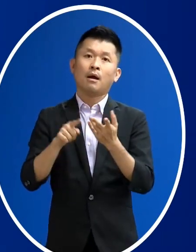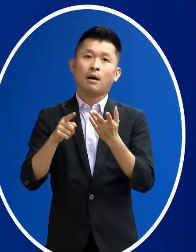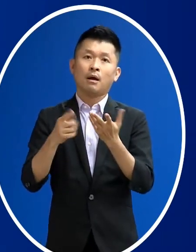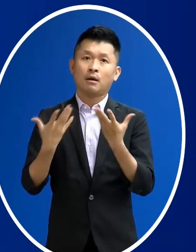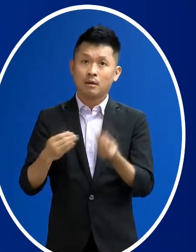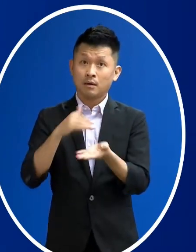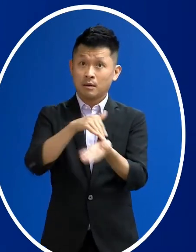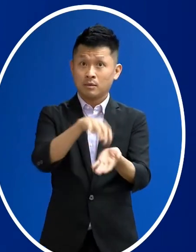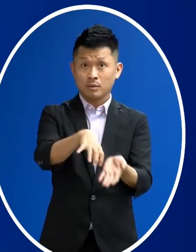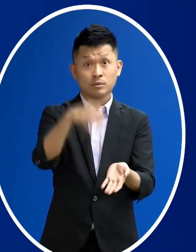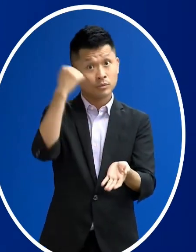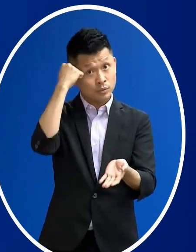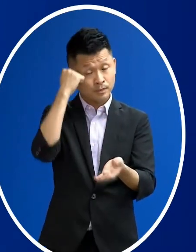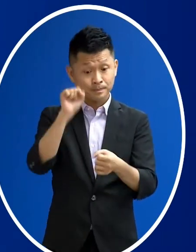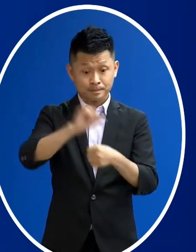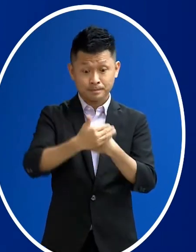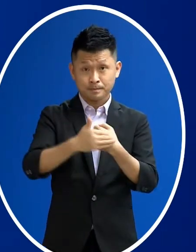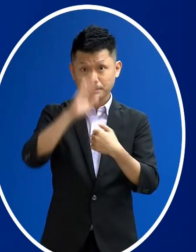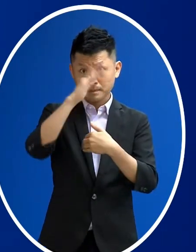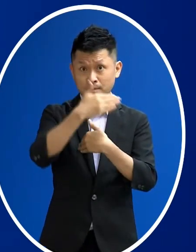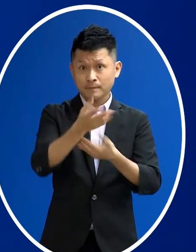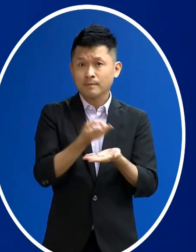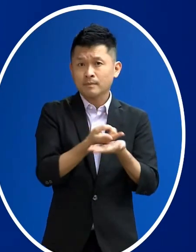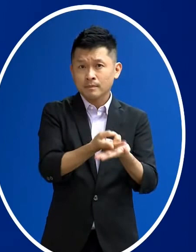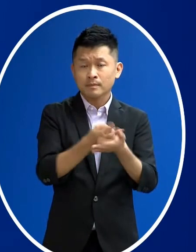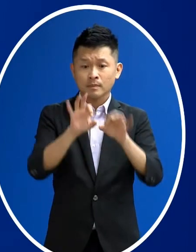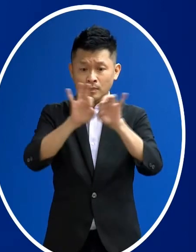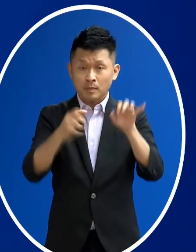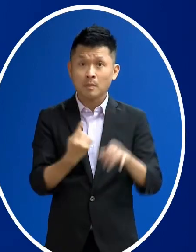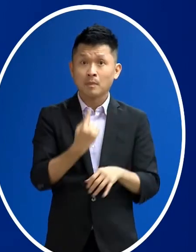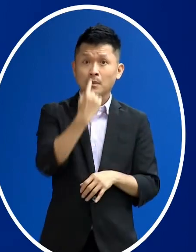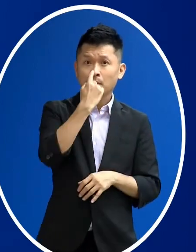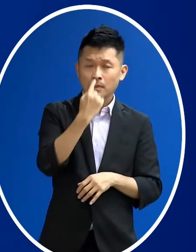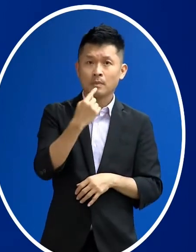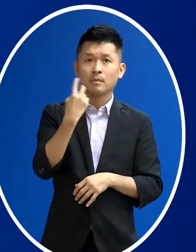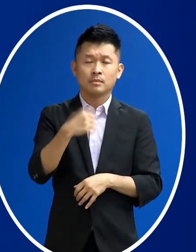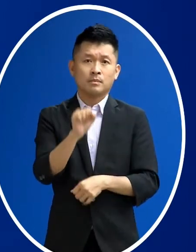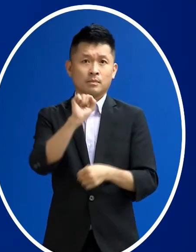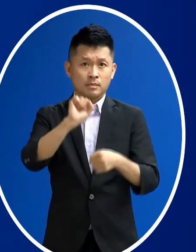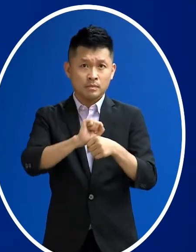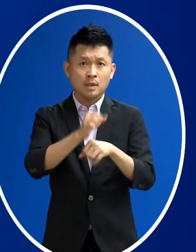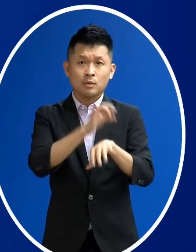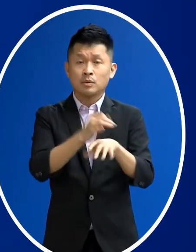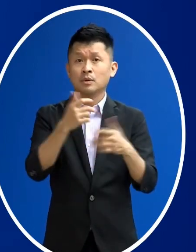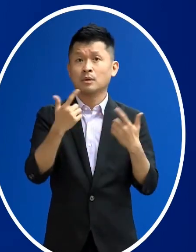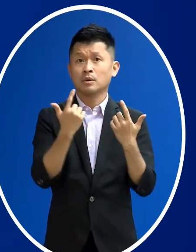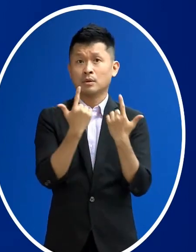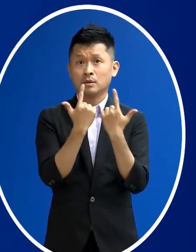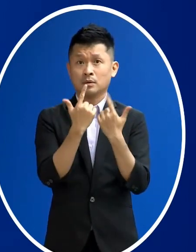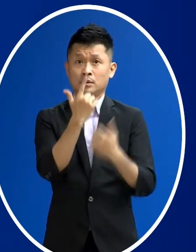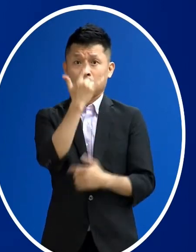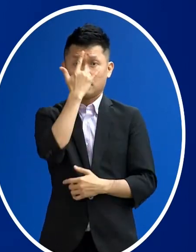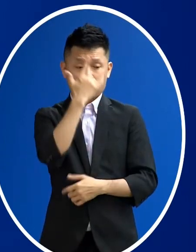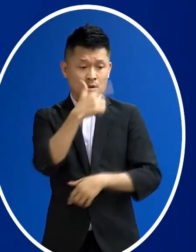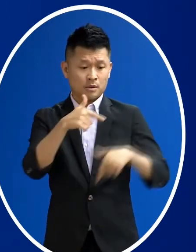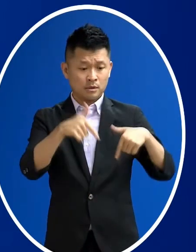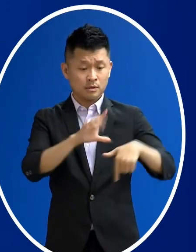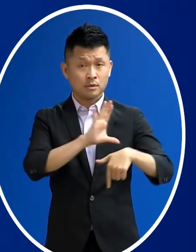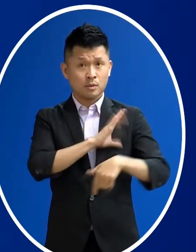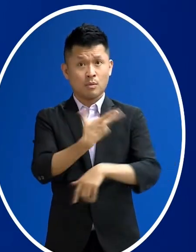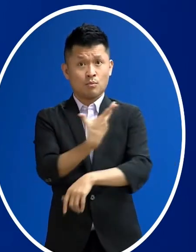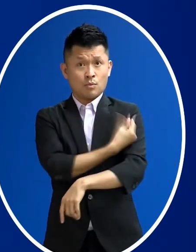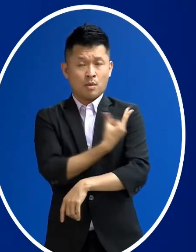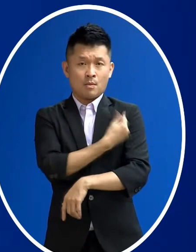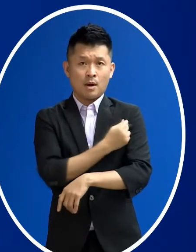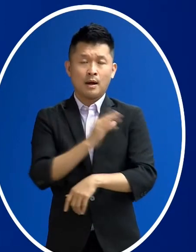不過 住到家務病房之後 也插管 然後使用瑞德西韋仍然不幸 在隔天7月3號的時候 因為